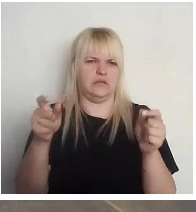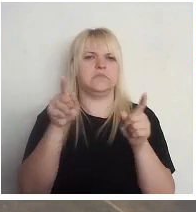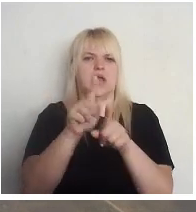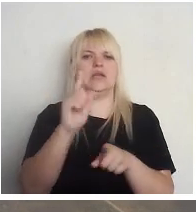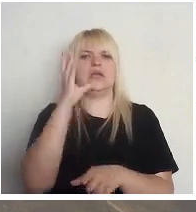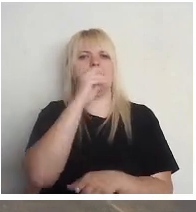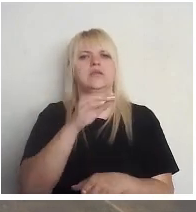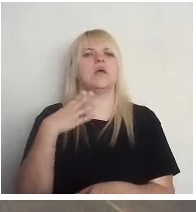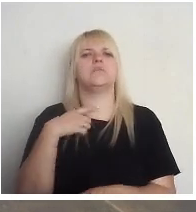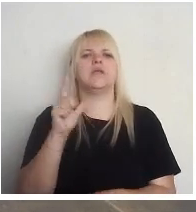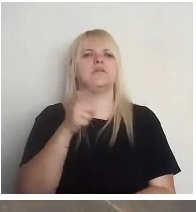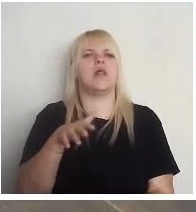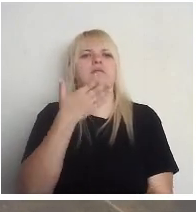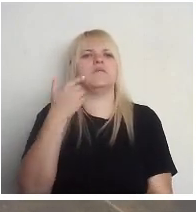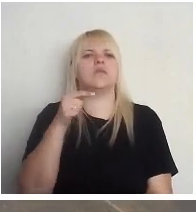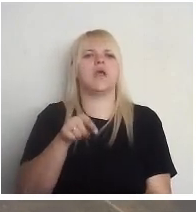Kāpēc Latvijā tā nav?